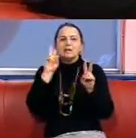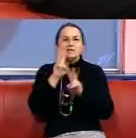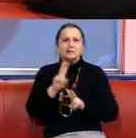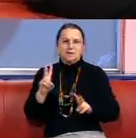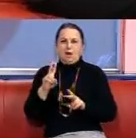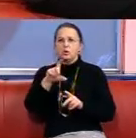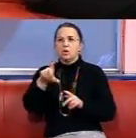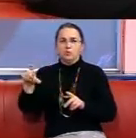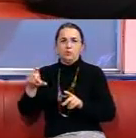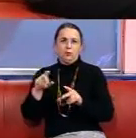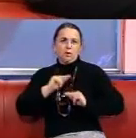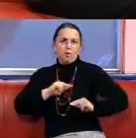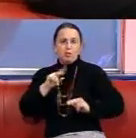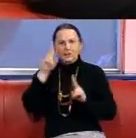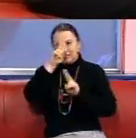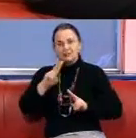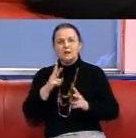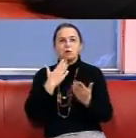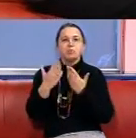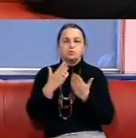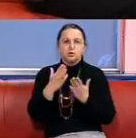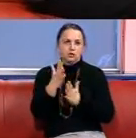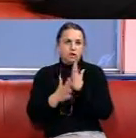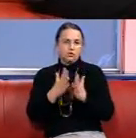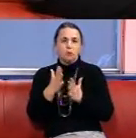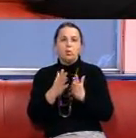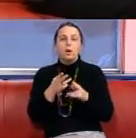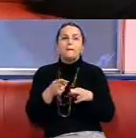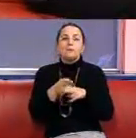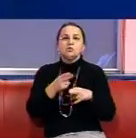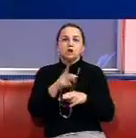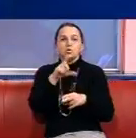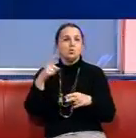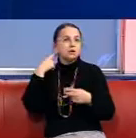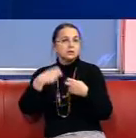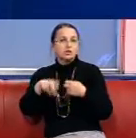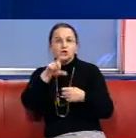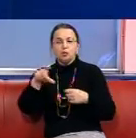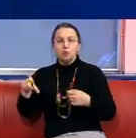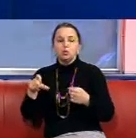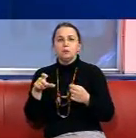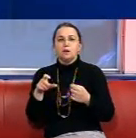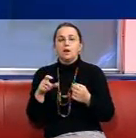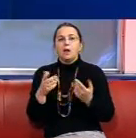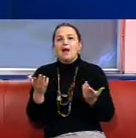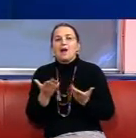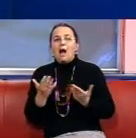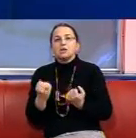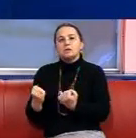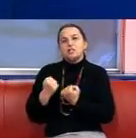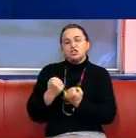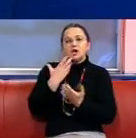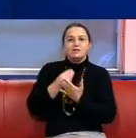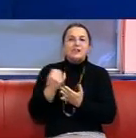заважають нечуючим людям захищати